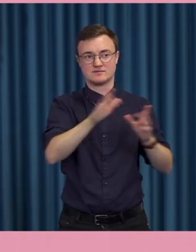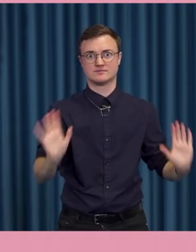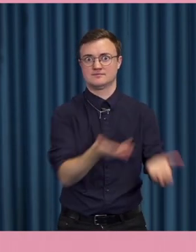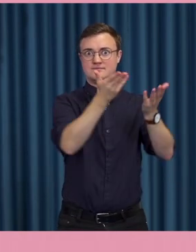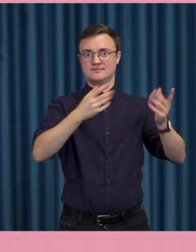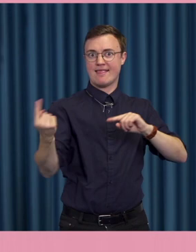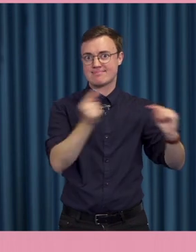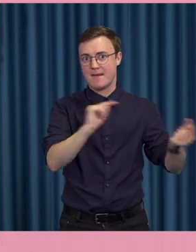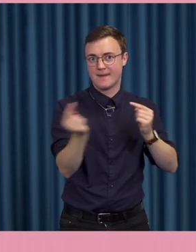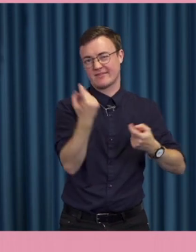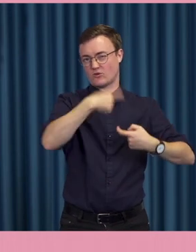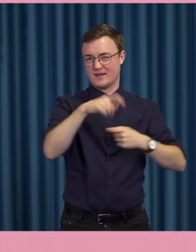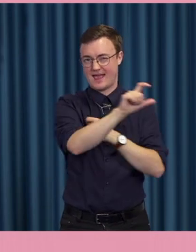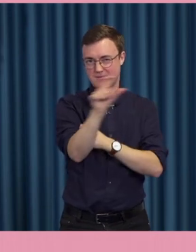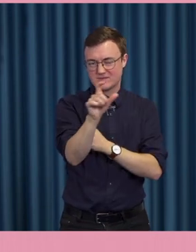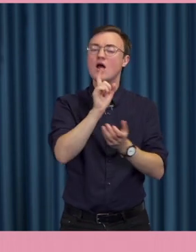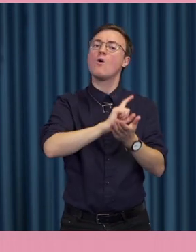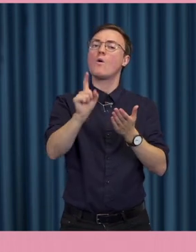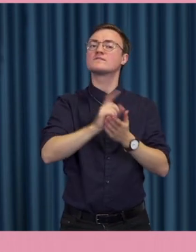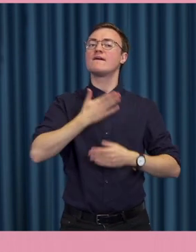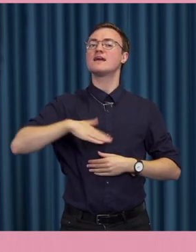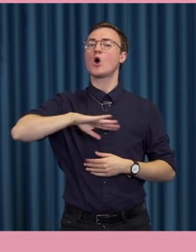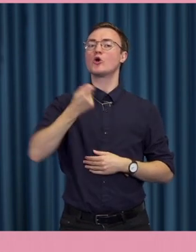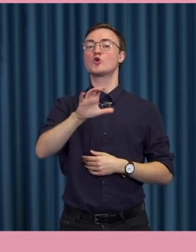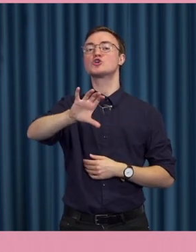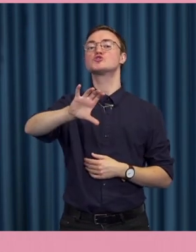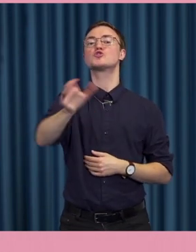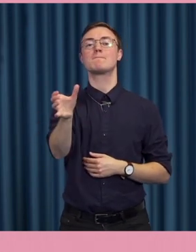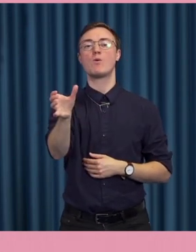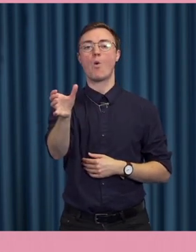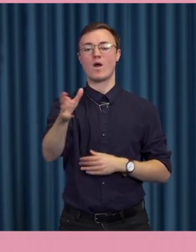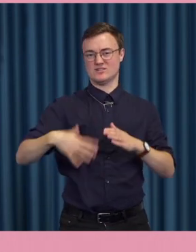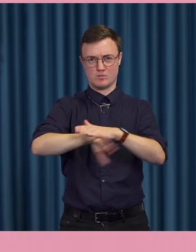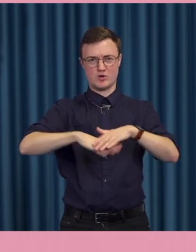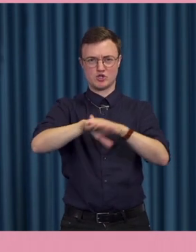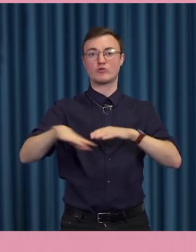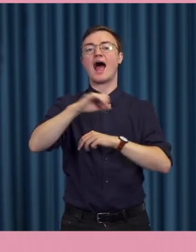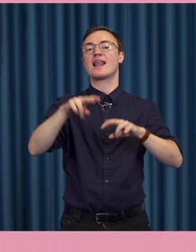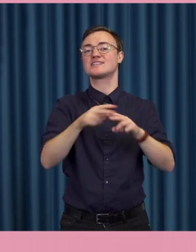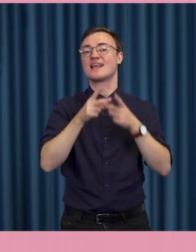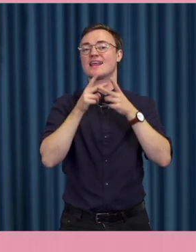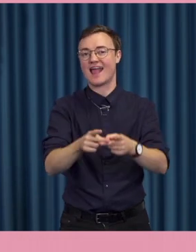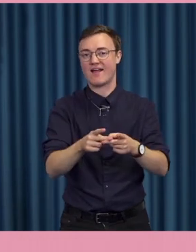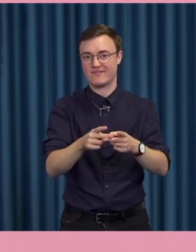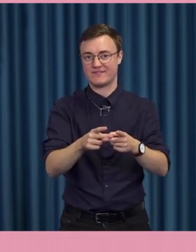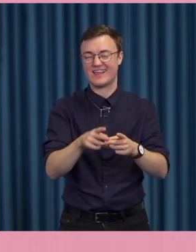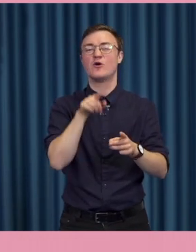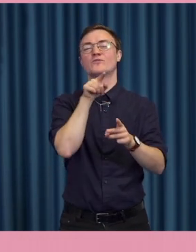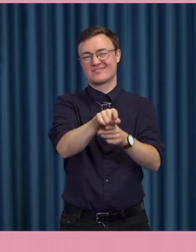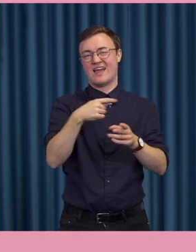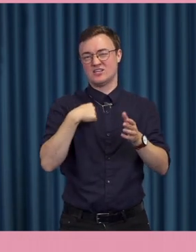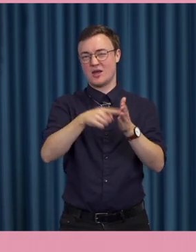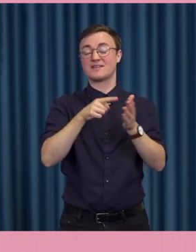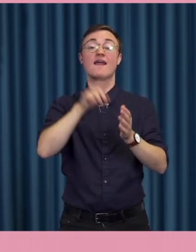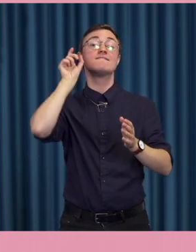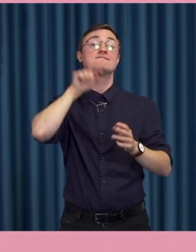debatten om ett ämne, då vill man gärna ha någon typ av symbolisk handling i botten. Och det är där jag menar med att de falska nyheternas tid